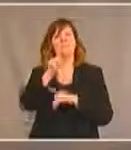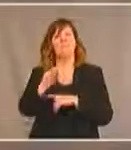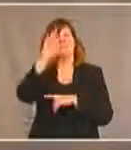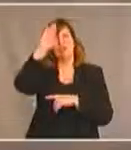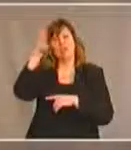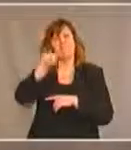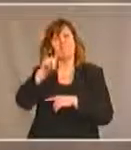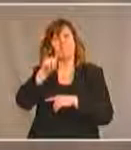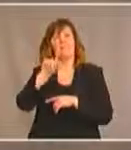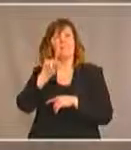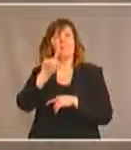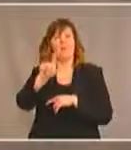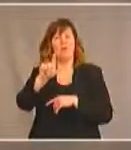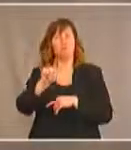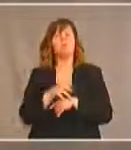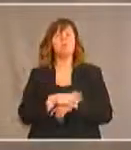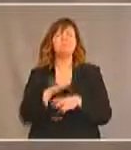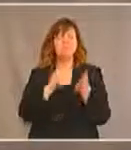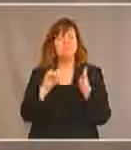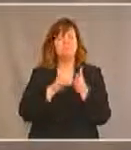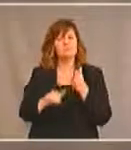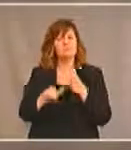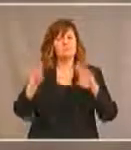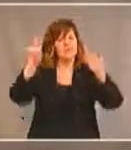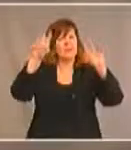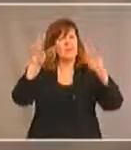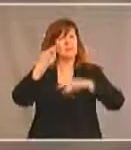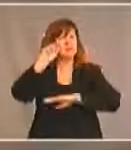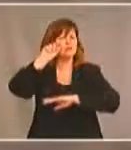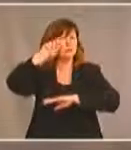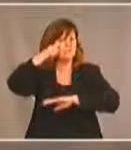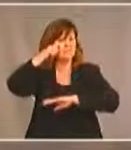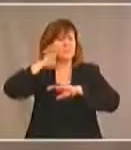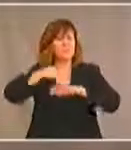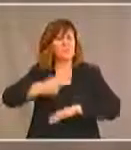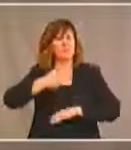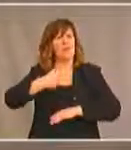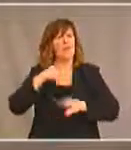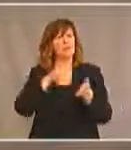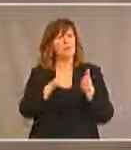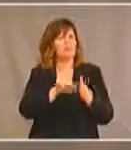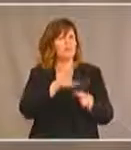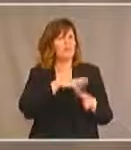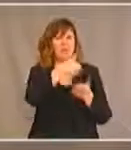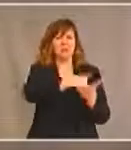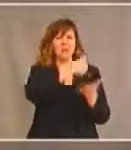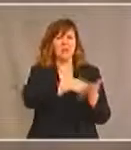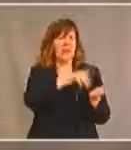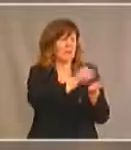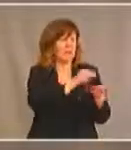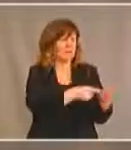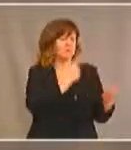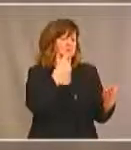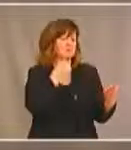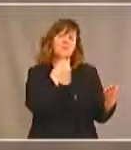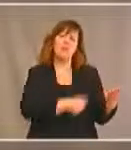a beaucoup parlé de suicide chez les jeunes, mais ce que la presse ne divulgue pas, c'est que la majorité de ces